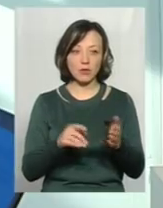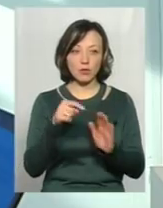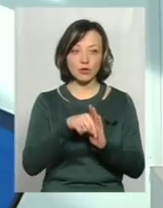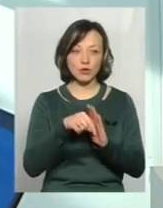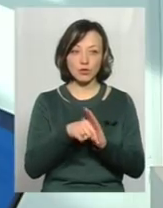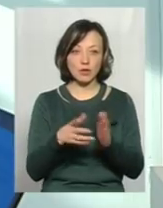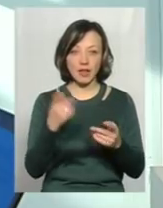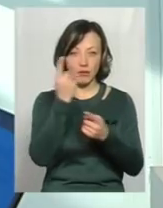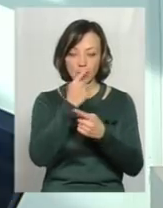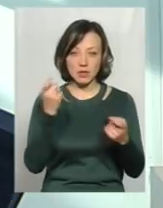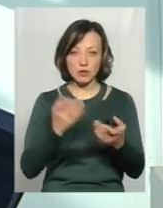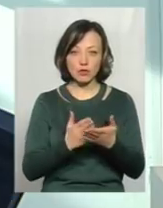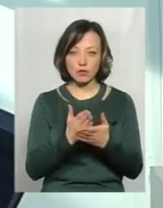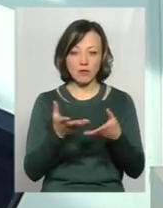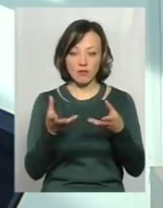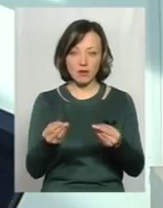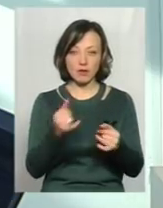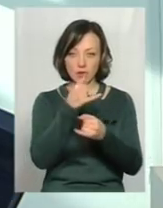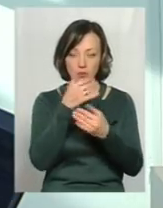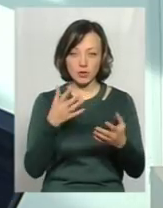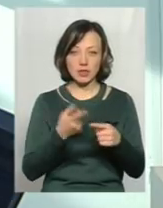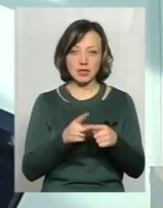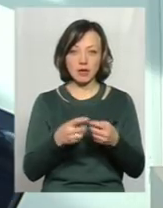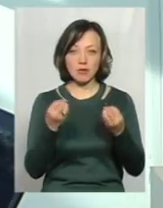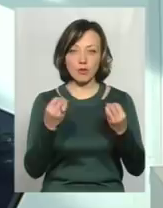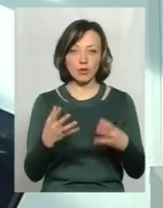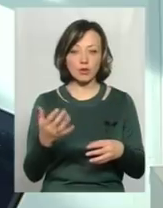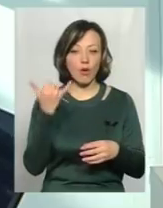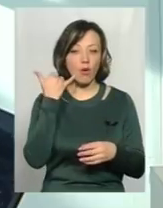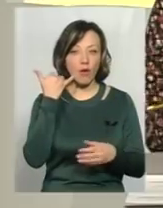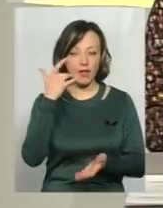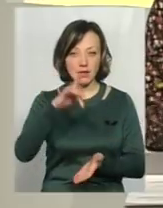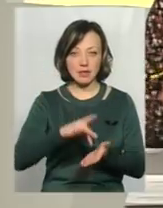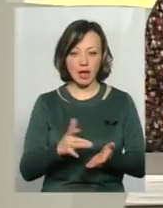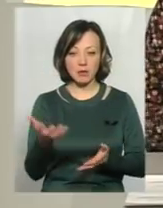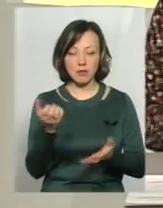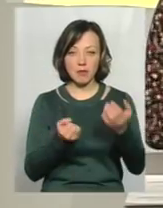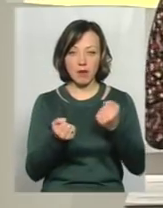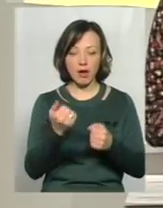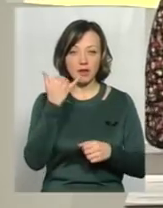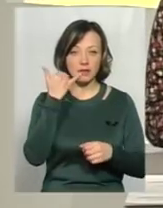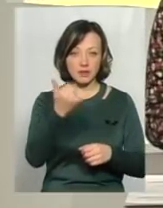інформаційна служба на того водія ніяк не може. Це просто кол-центр, який приймає наше